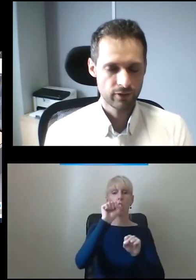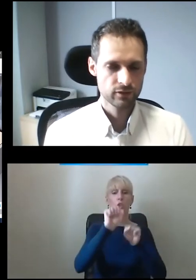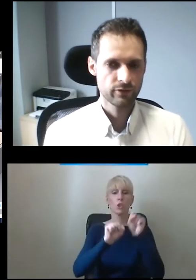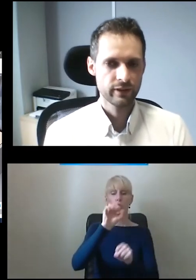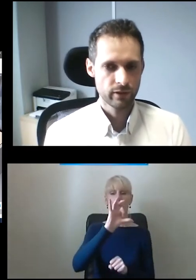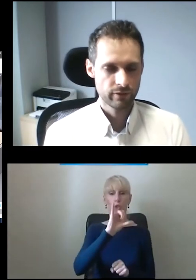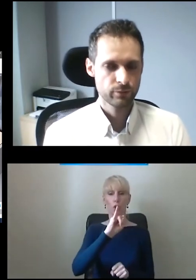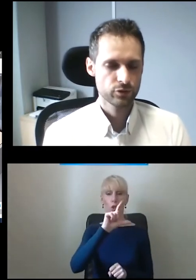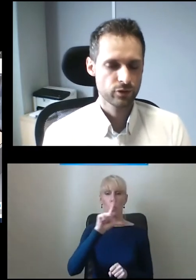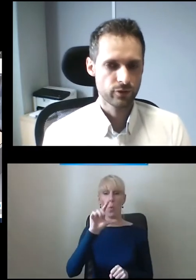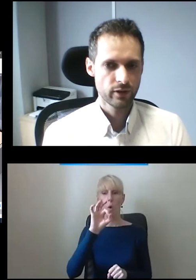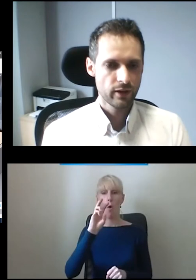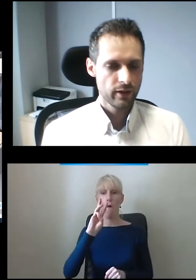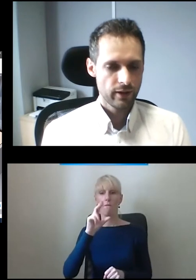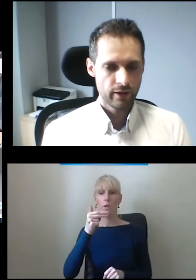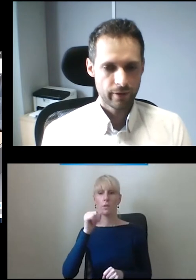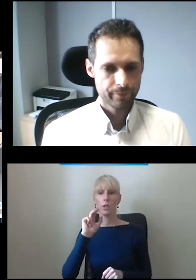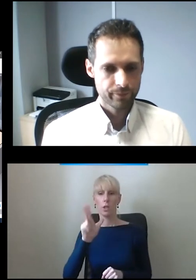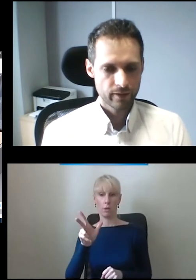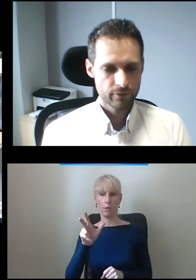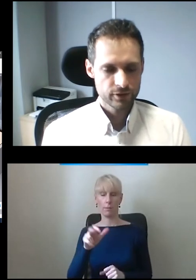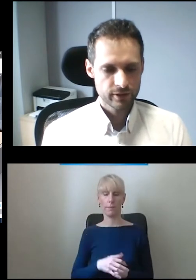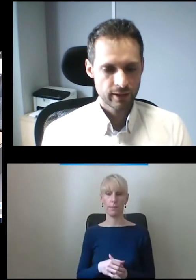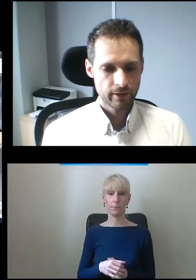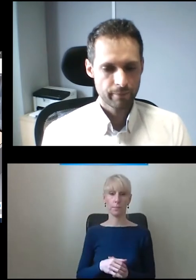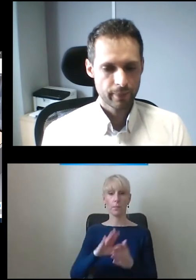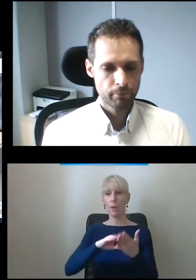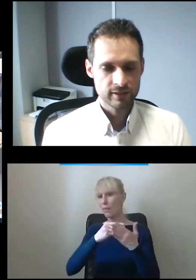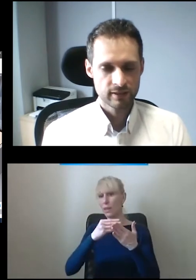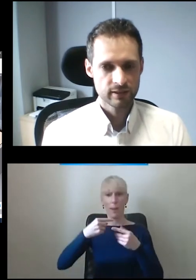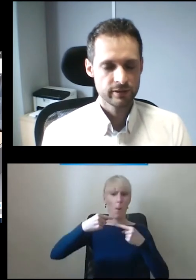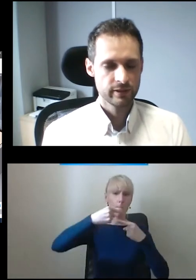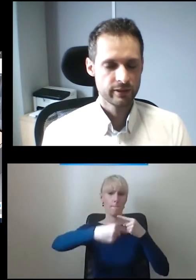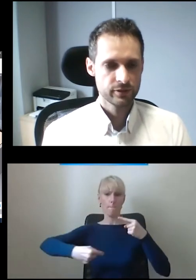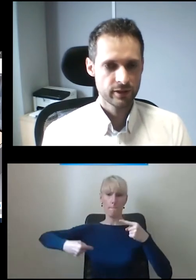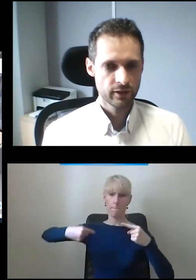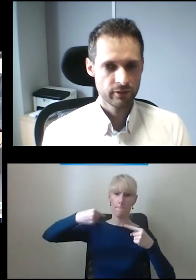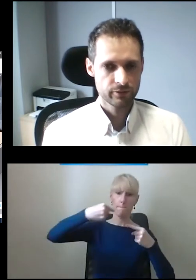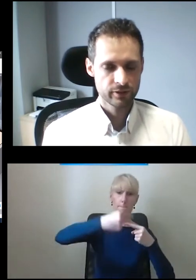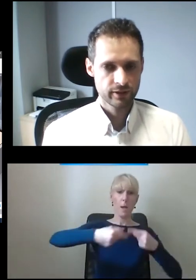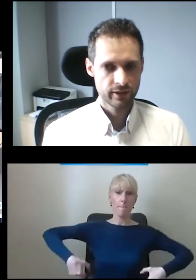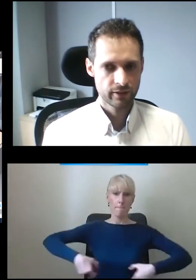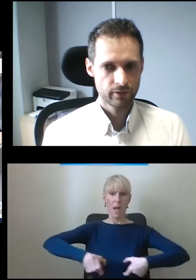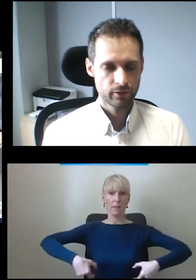galwanizowane, malowane proszkowo. Wszystkie pasy transmisyjne, wszystkie